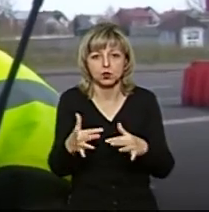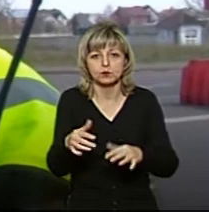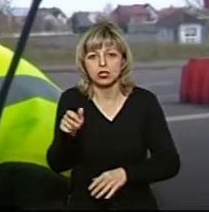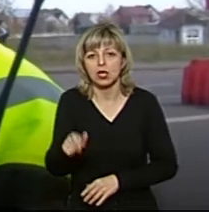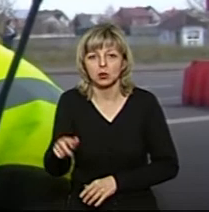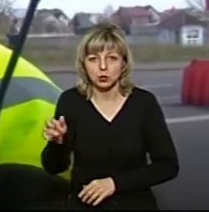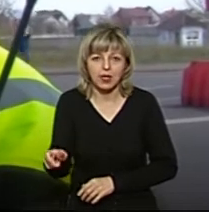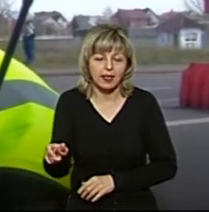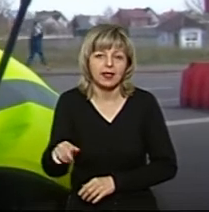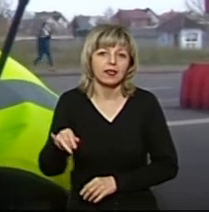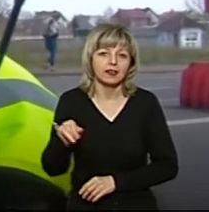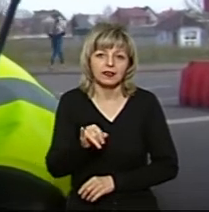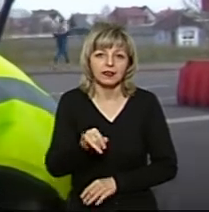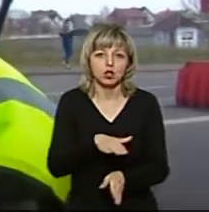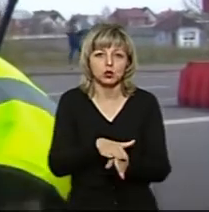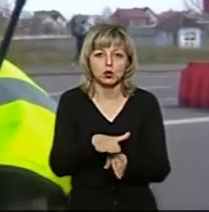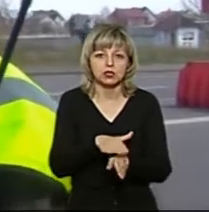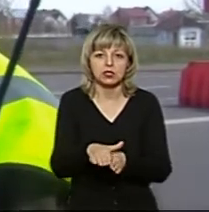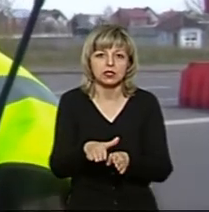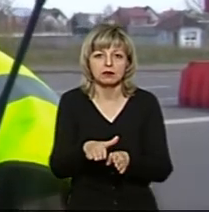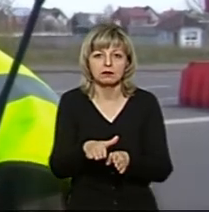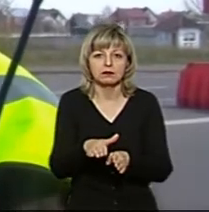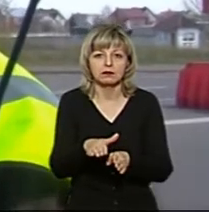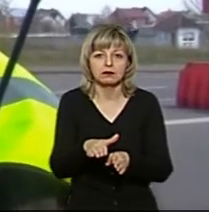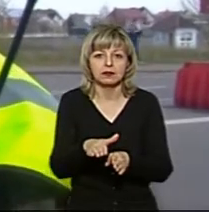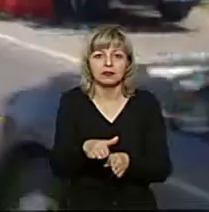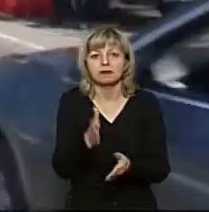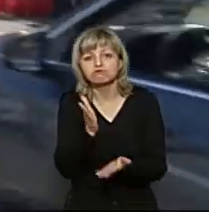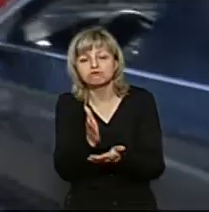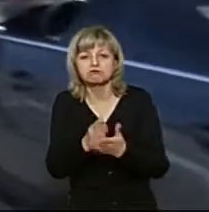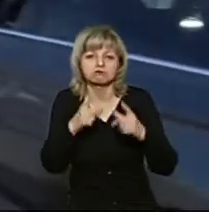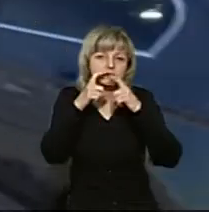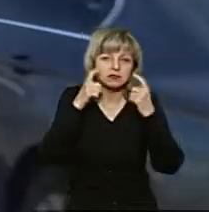і дотримання засобів особистої гігієни».